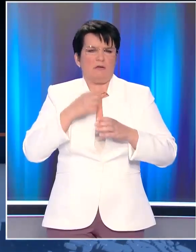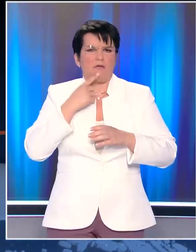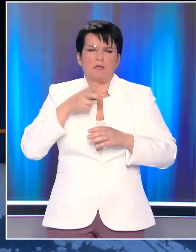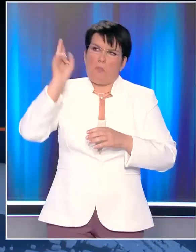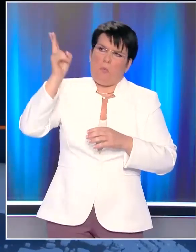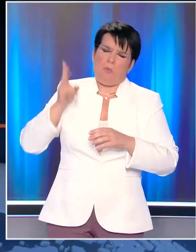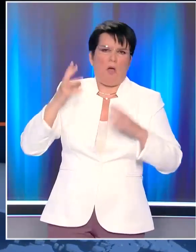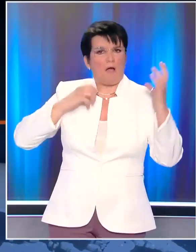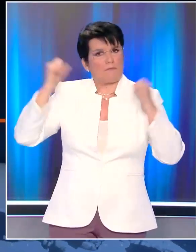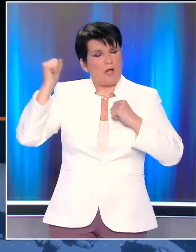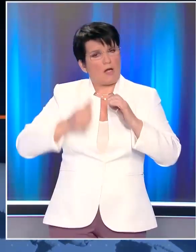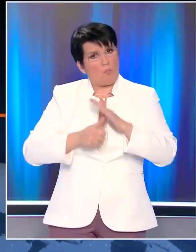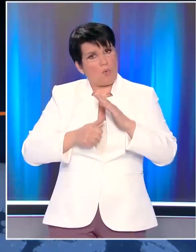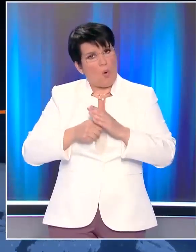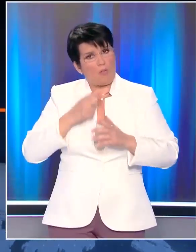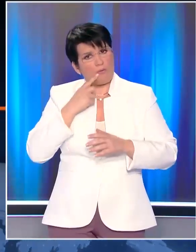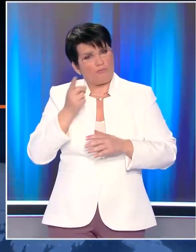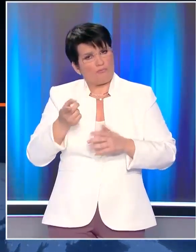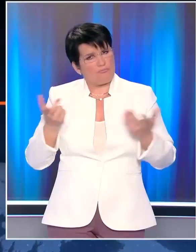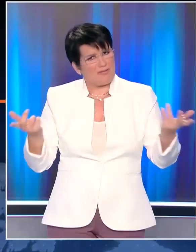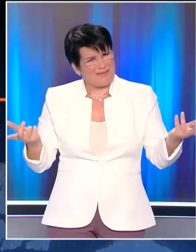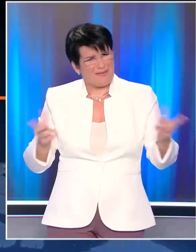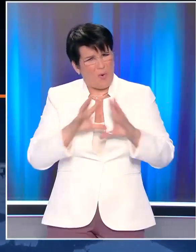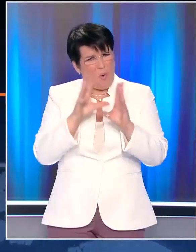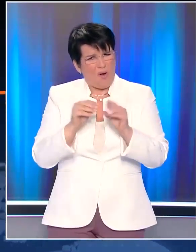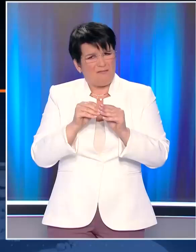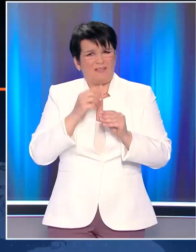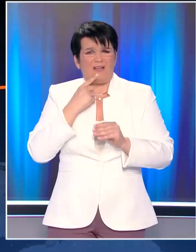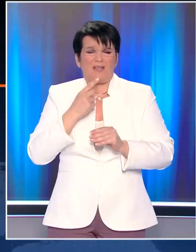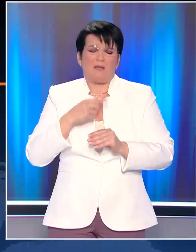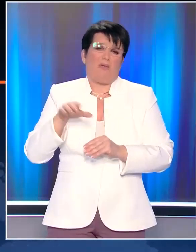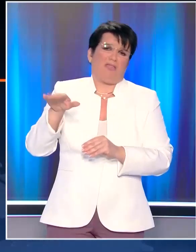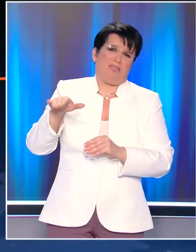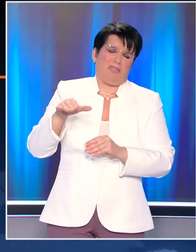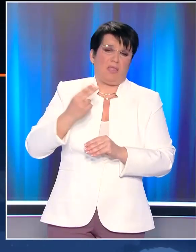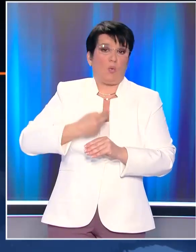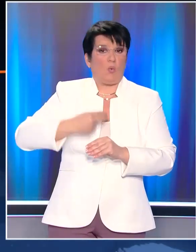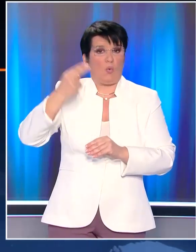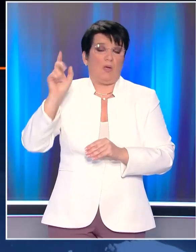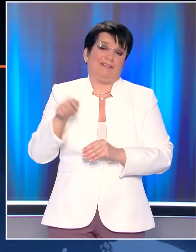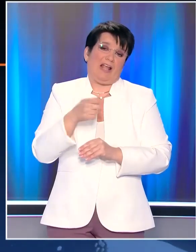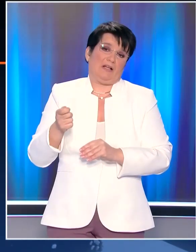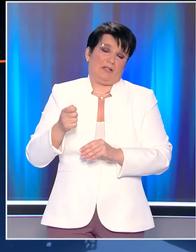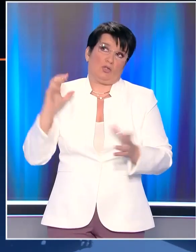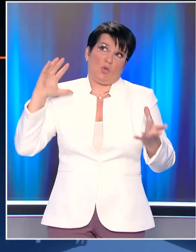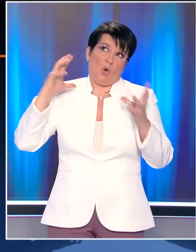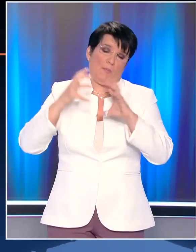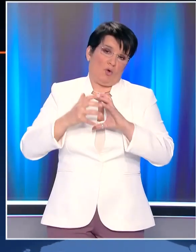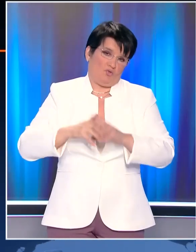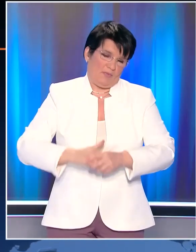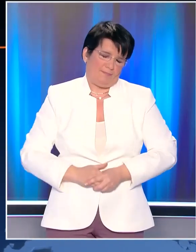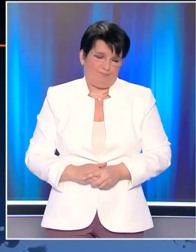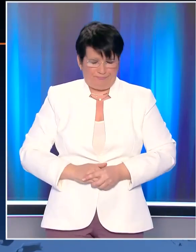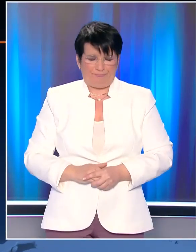Αυστραλών, με τον πρόεδρο της χώρας, Αλεξάνδερ Βούτσιτς, να μιλά για εκφοβισμό του καλύτερου ταινίστα όλων των εποχών.